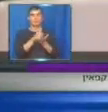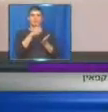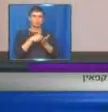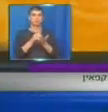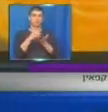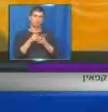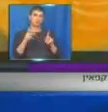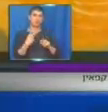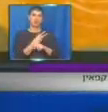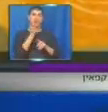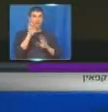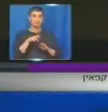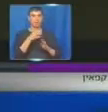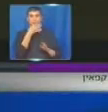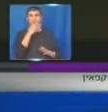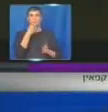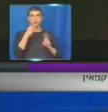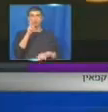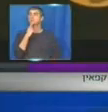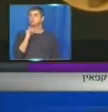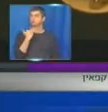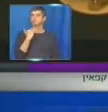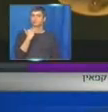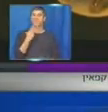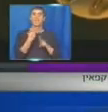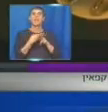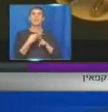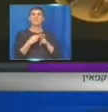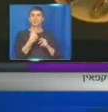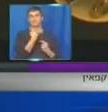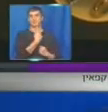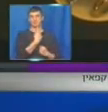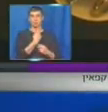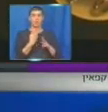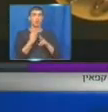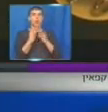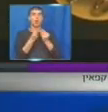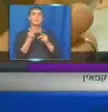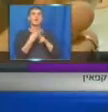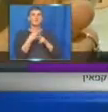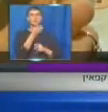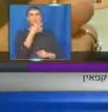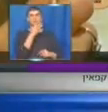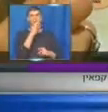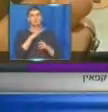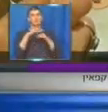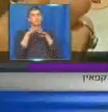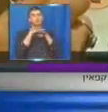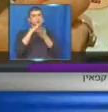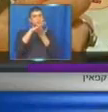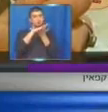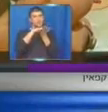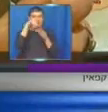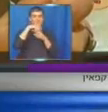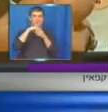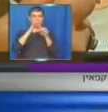להתנהל כסדרה, אלא אפילו תשופר? בהחלט. הקפא, כשלעצמו הקפאין, הוא משפר את אותה שכבה פנימית של כלי